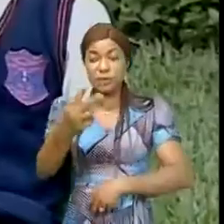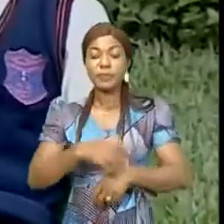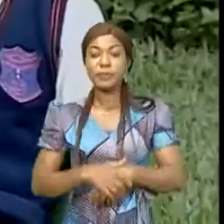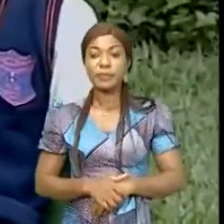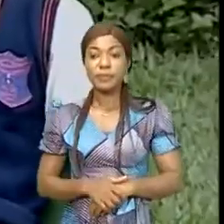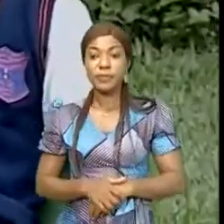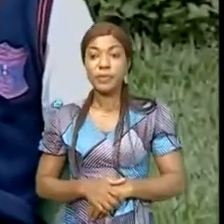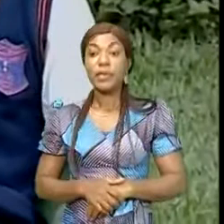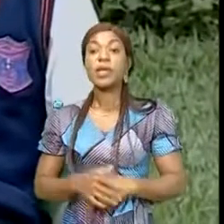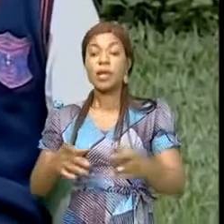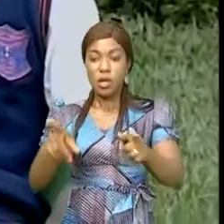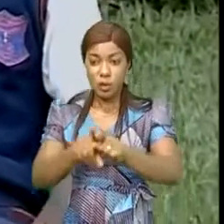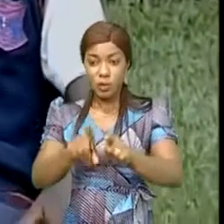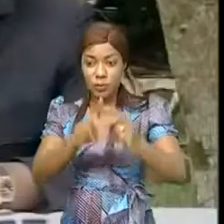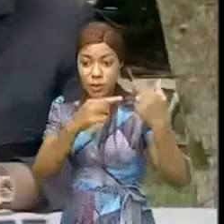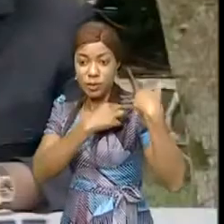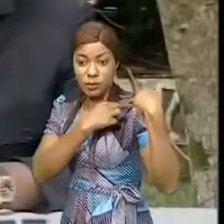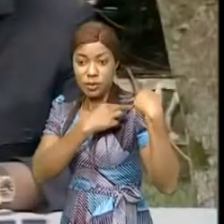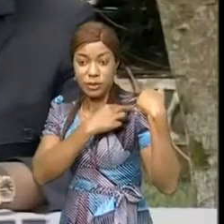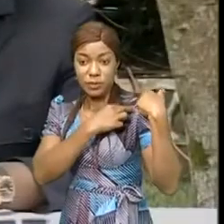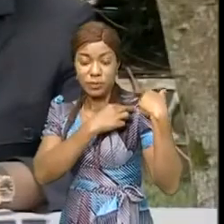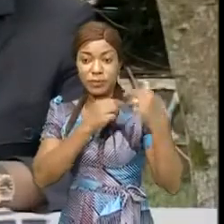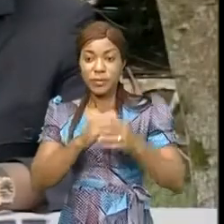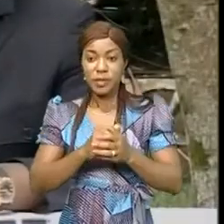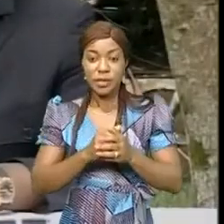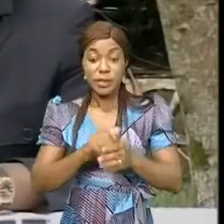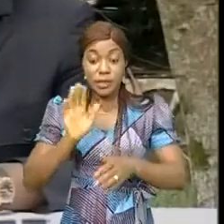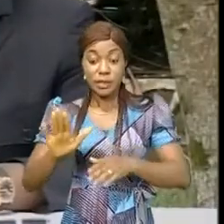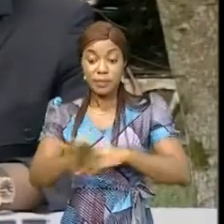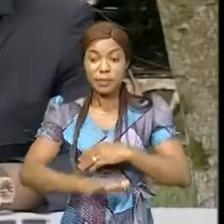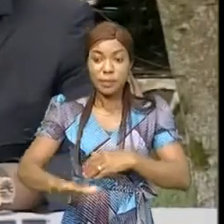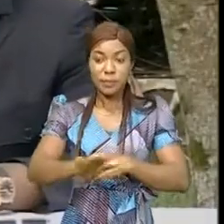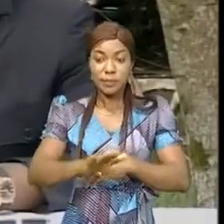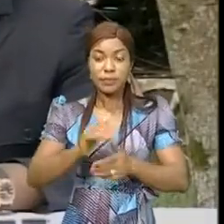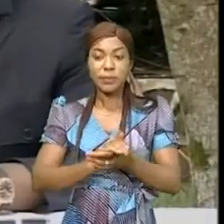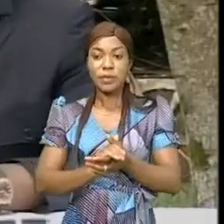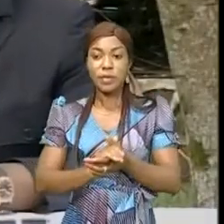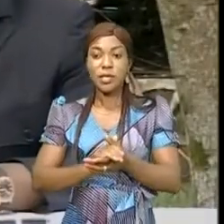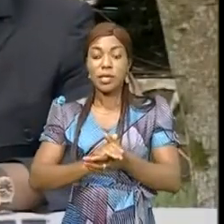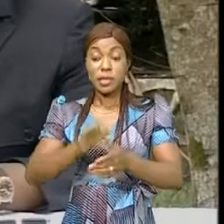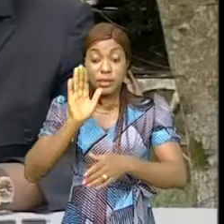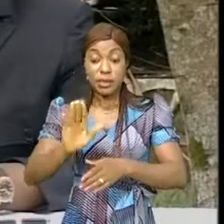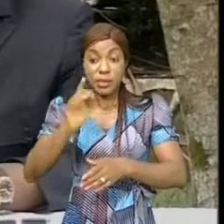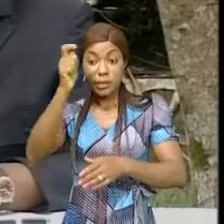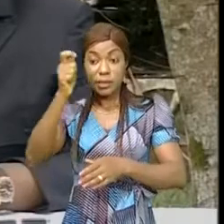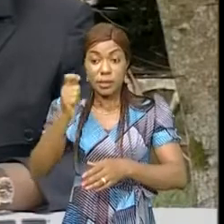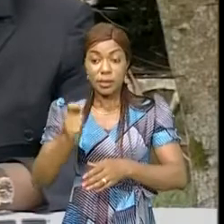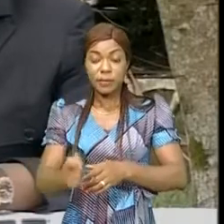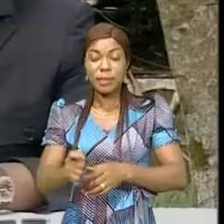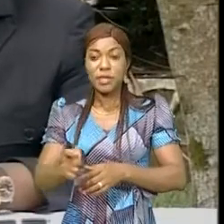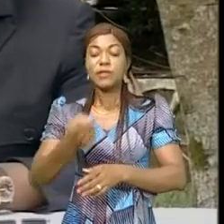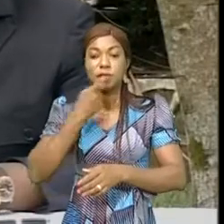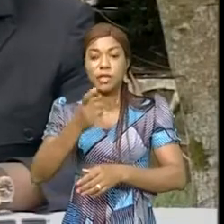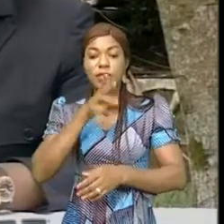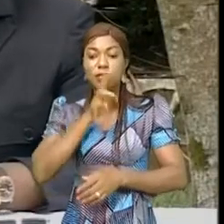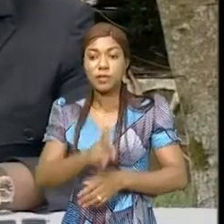Mais en tant que responsable de ce pays, de cette armée, je peux vous dire